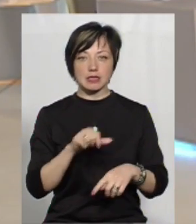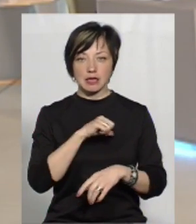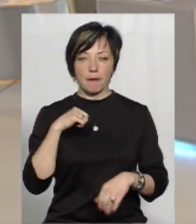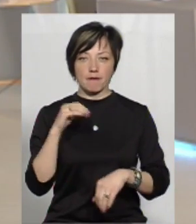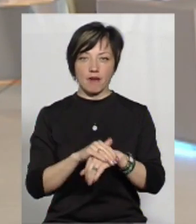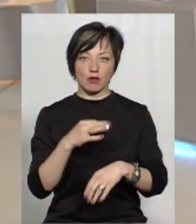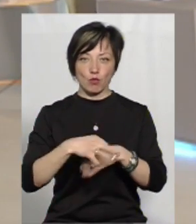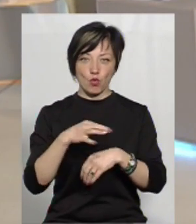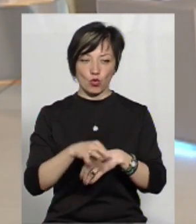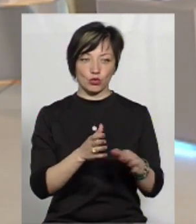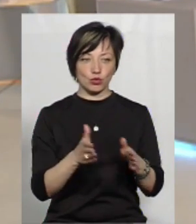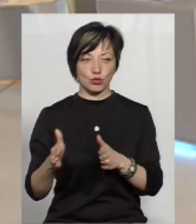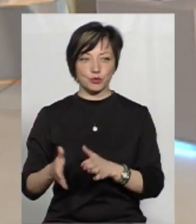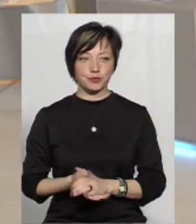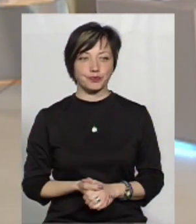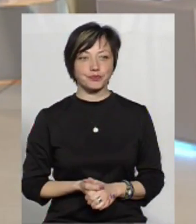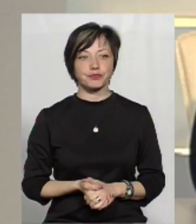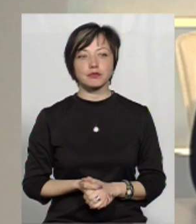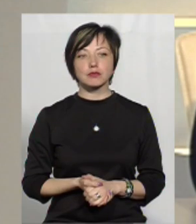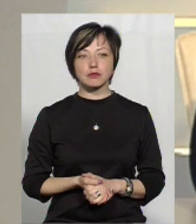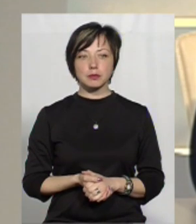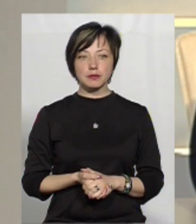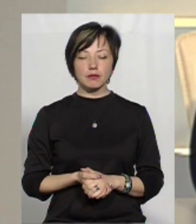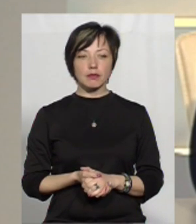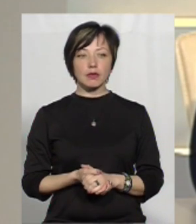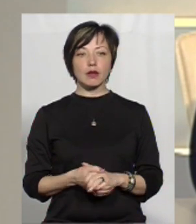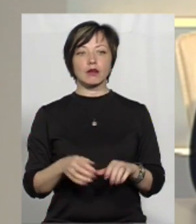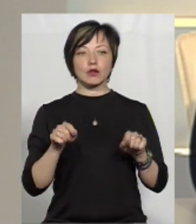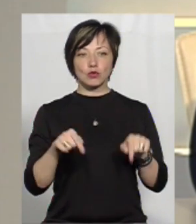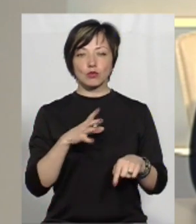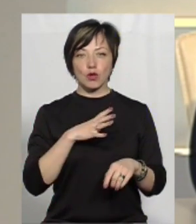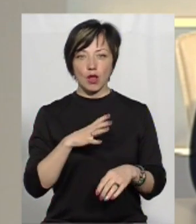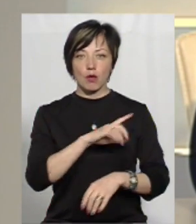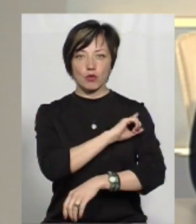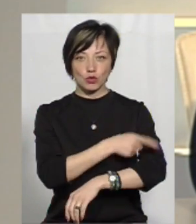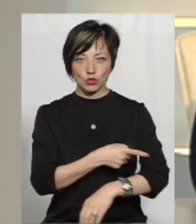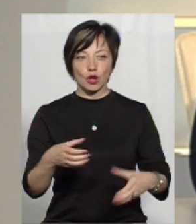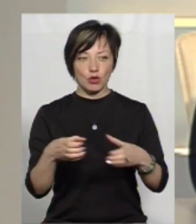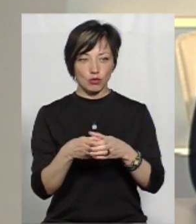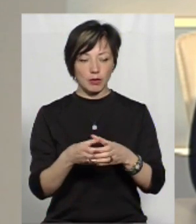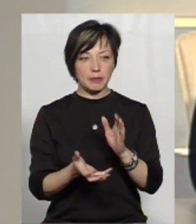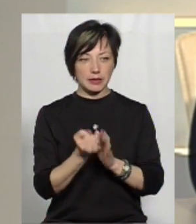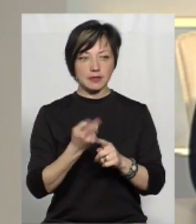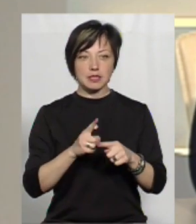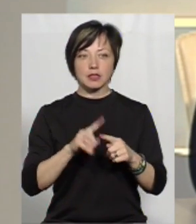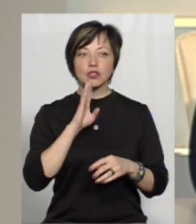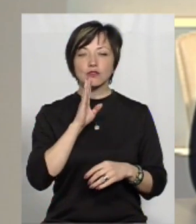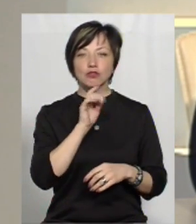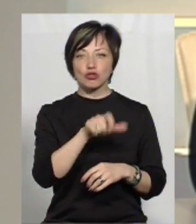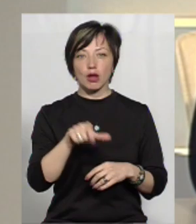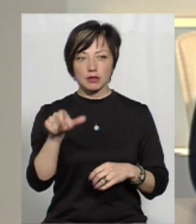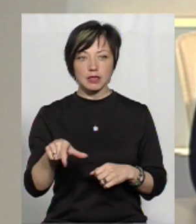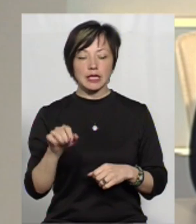факт булінгу. Тут була така потужна група підтримки у цих дівчат,